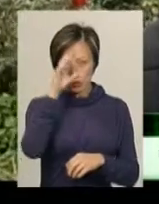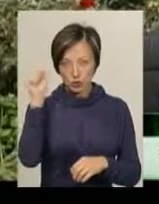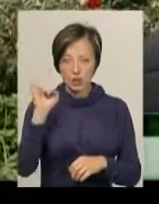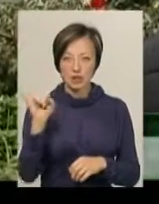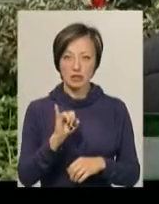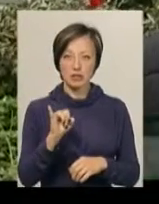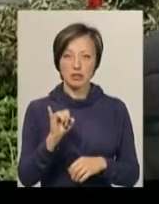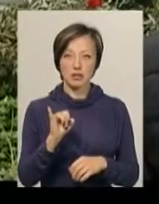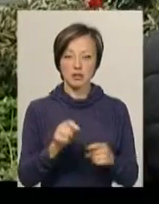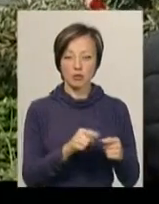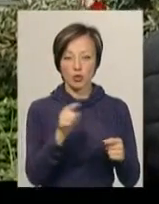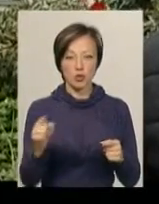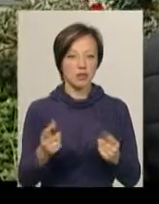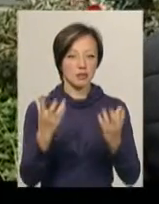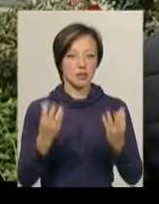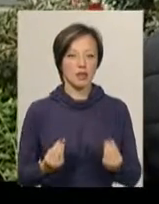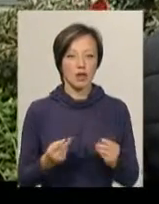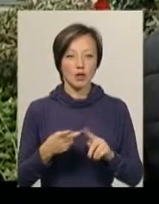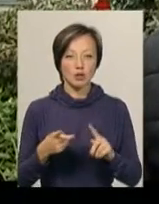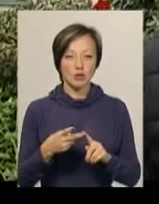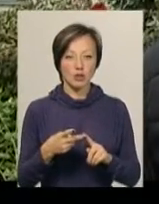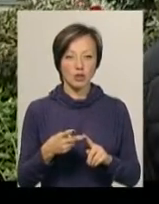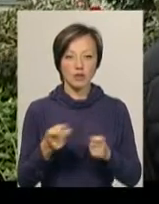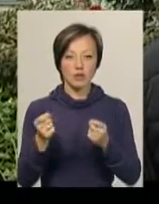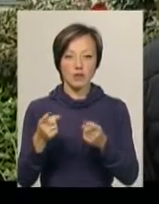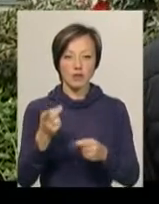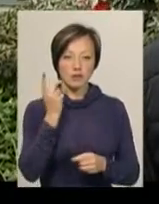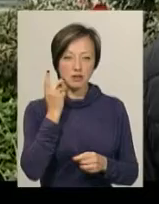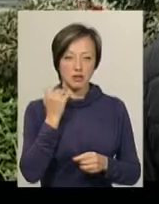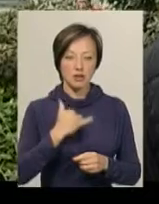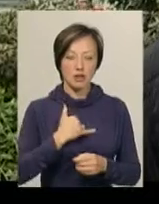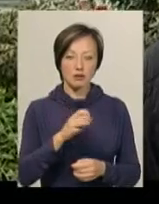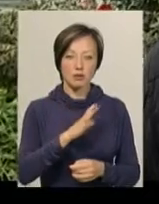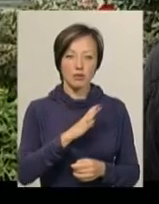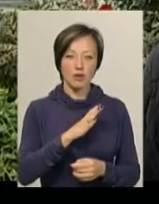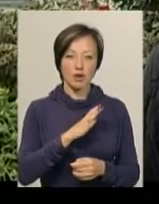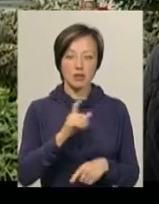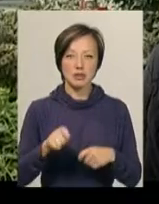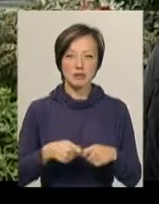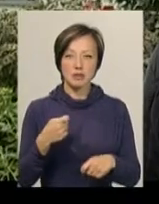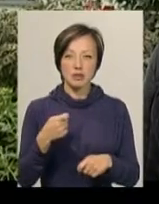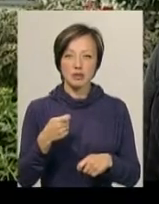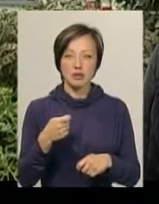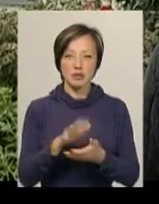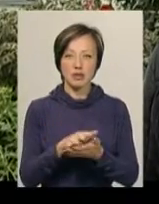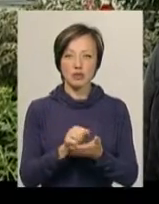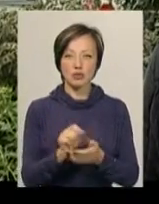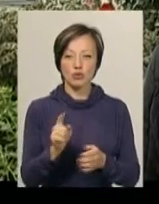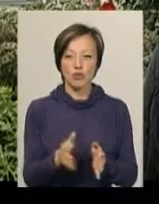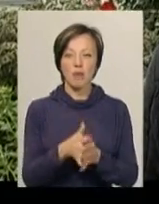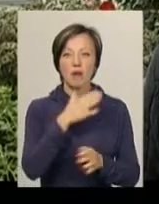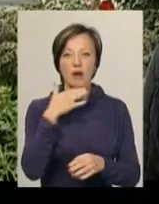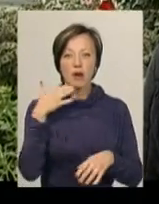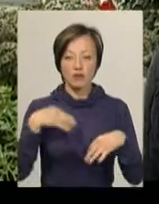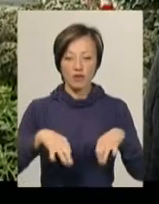і забирається на протязі дня. Другий вивіз, як правило, в нас буває збій потім, таки за того, що велика